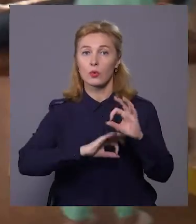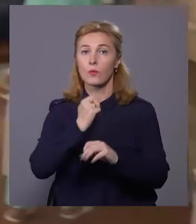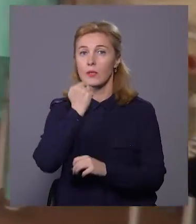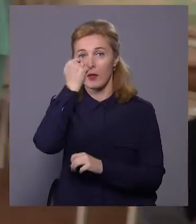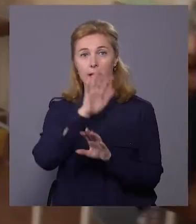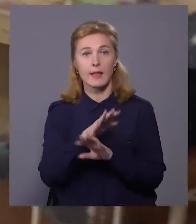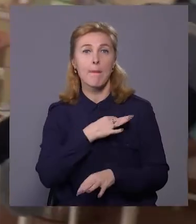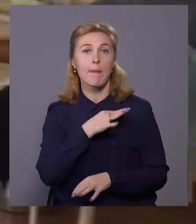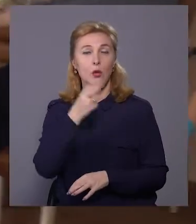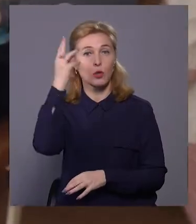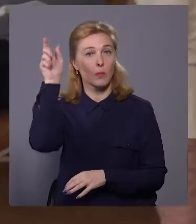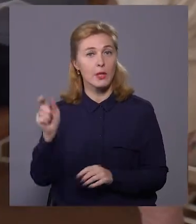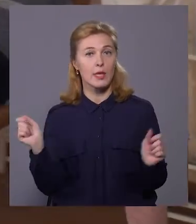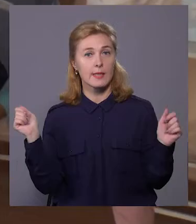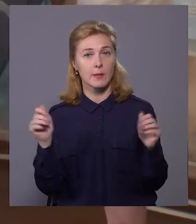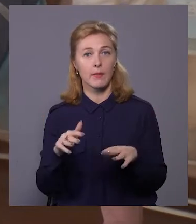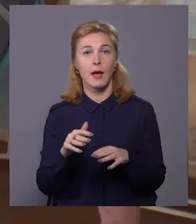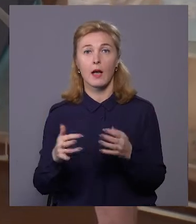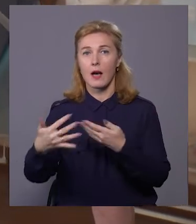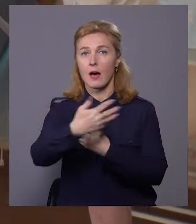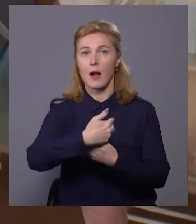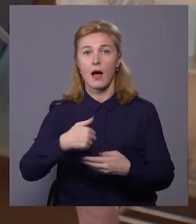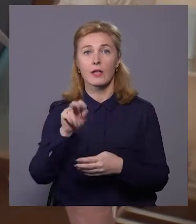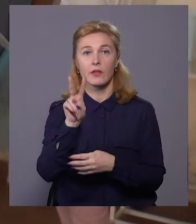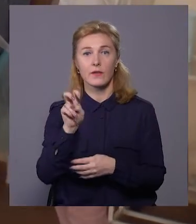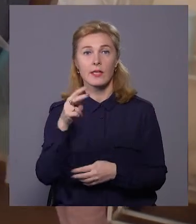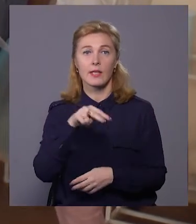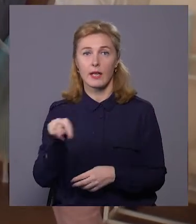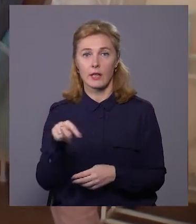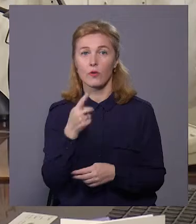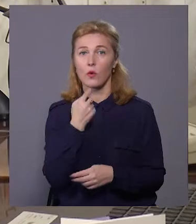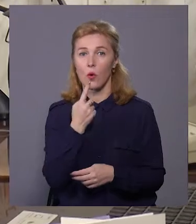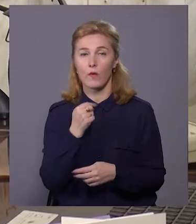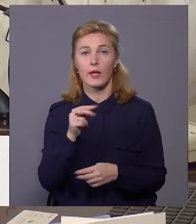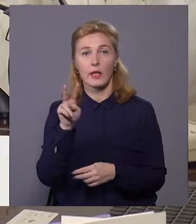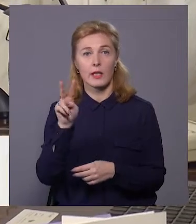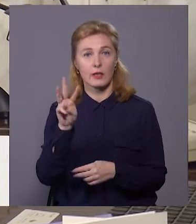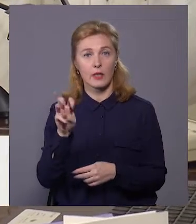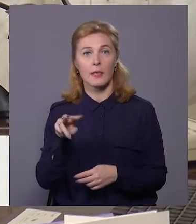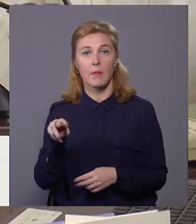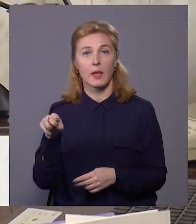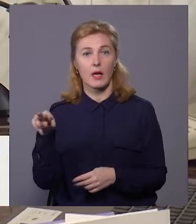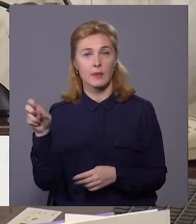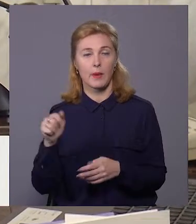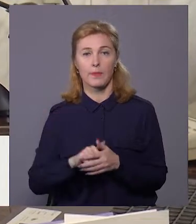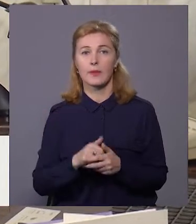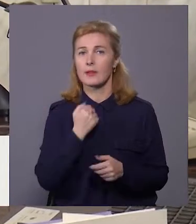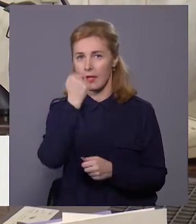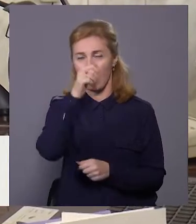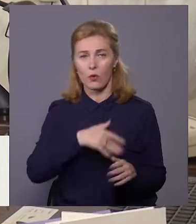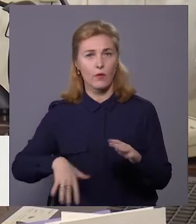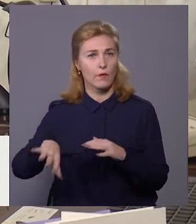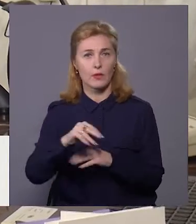небайдужим хмельничанам тут зібрали 200 літрів крові та 300 літрів плазми. Я дякую всім людям, хто так приходить, але